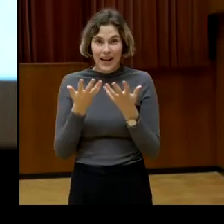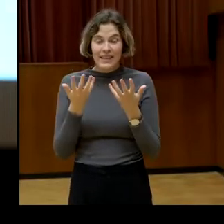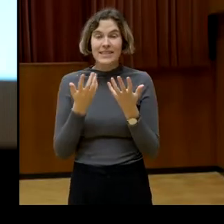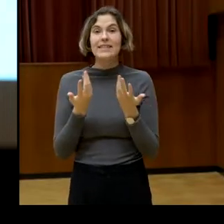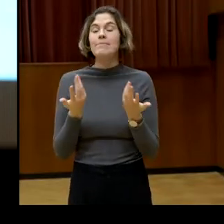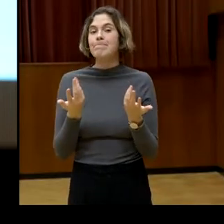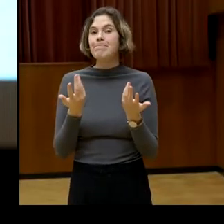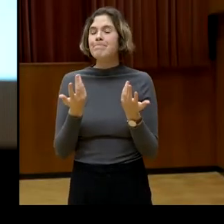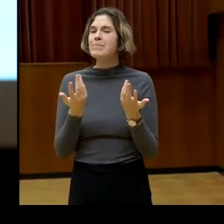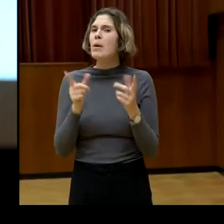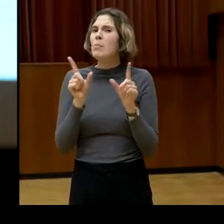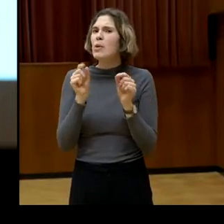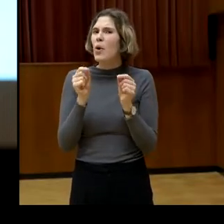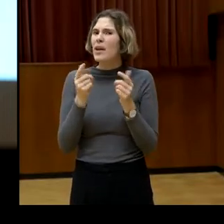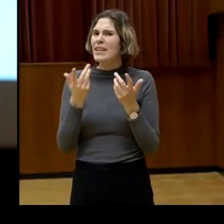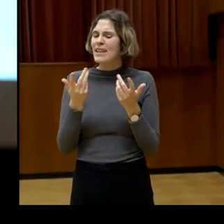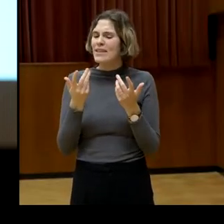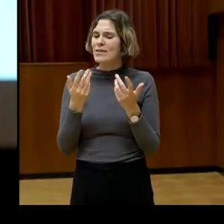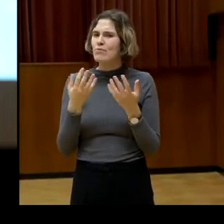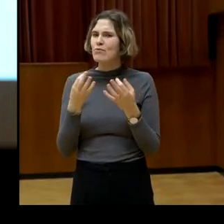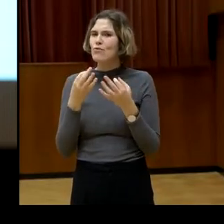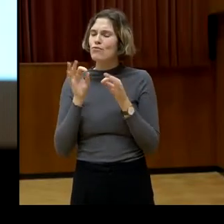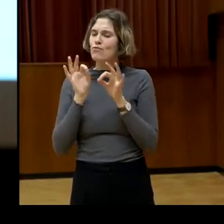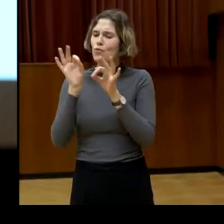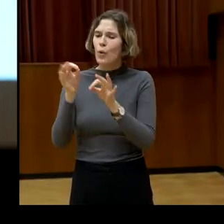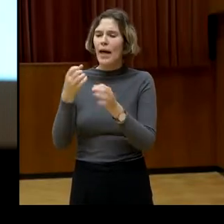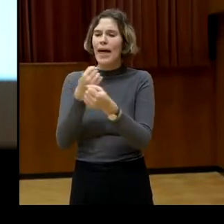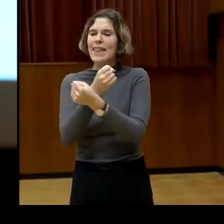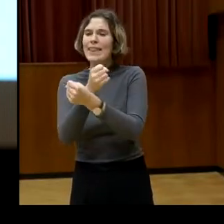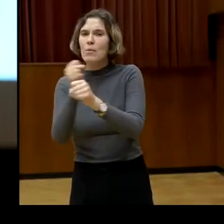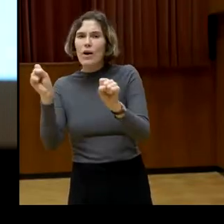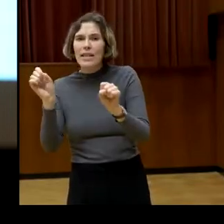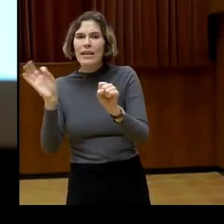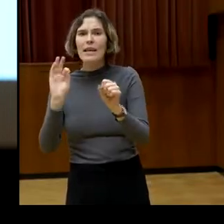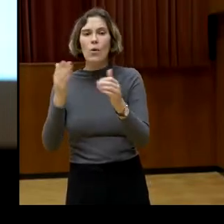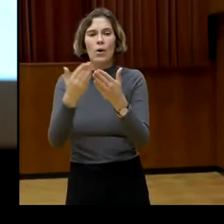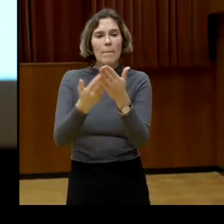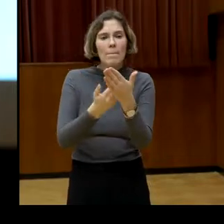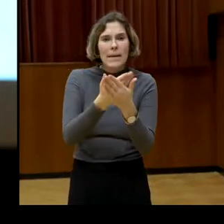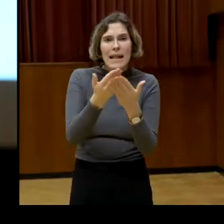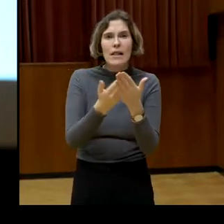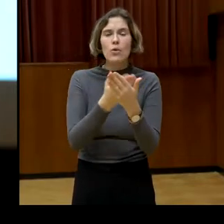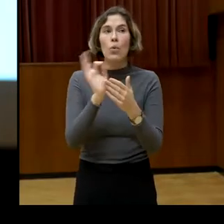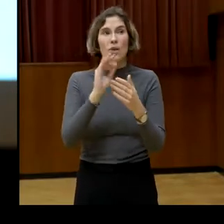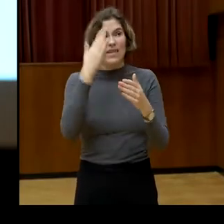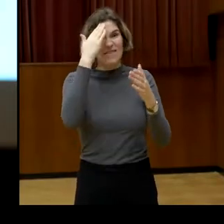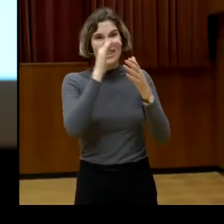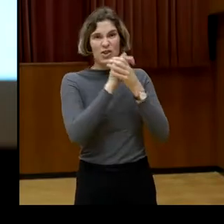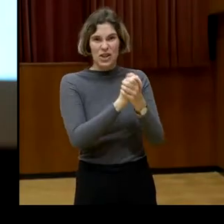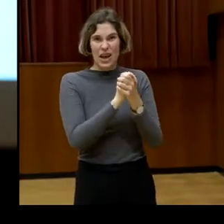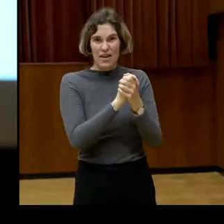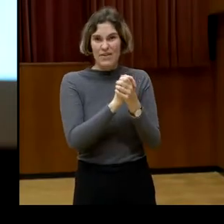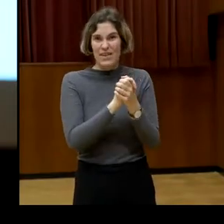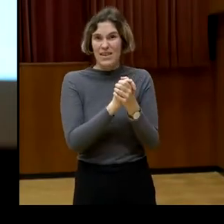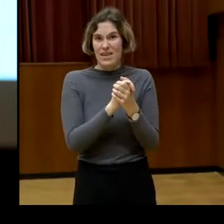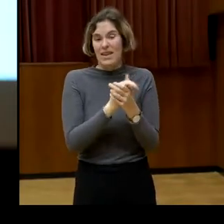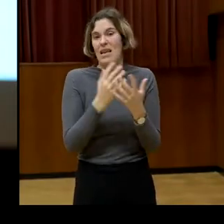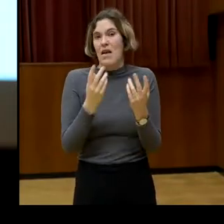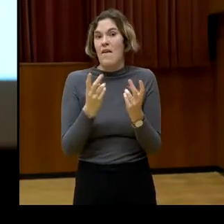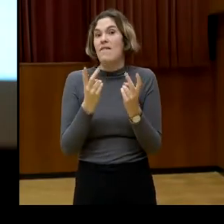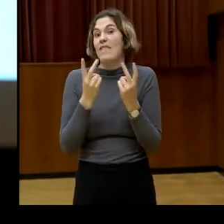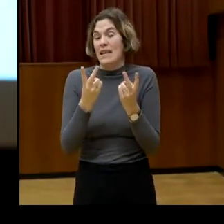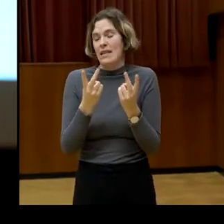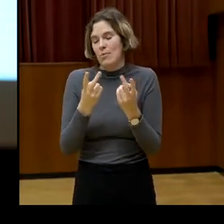Demokratiebildung oder auch für die Wissenschaftskommunikation oder Wissenschaftsbildung bedeutet, weil es natürlich zentral für die heutige